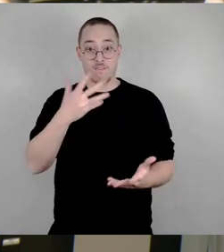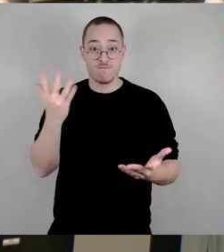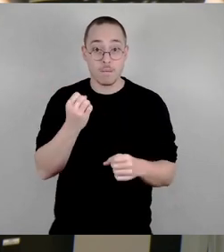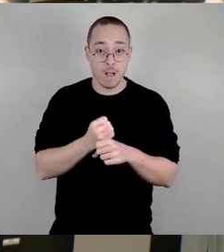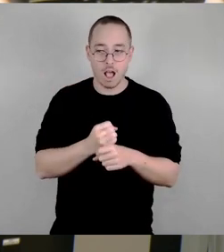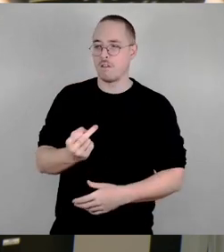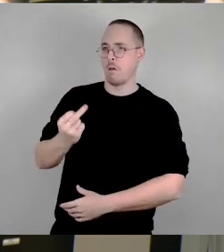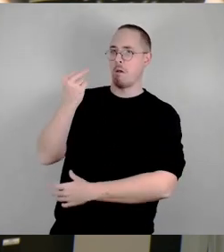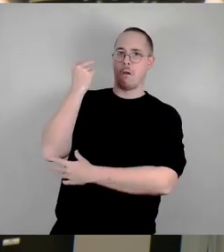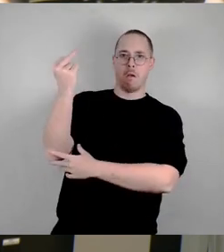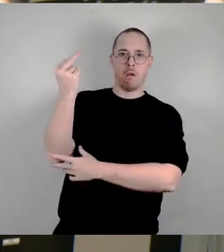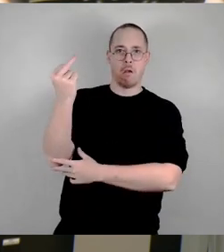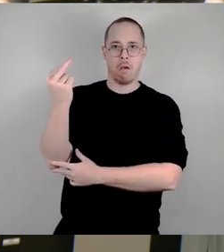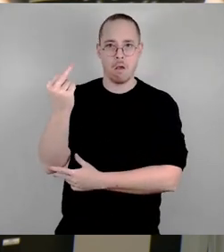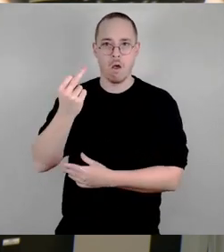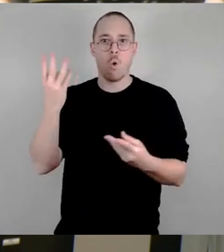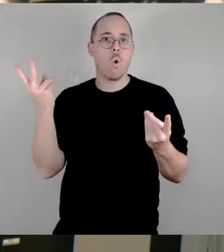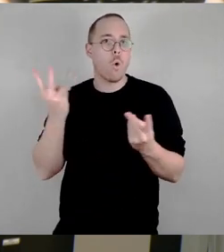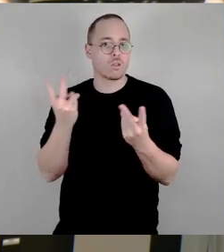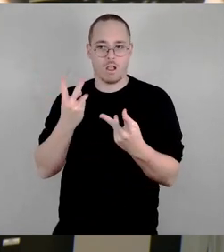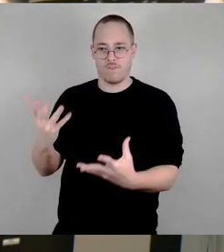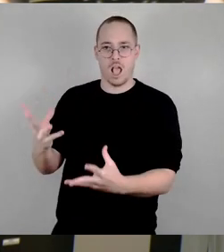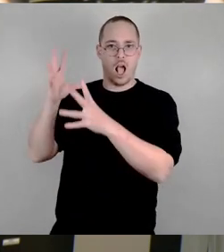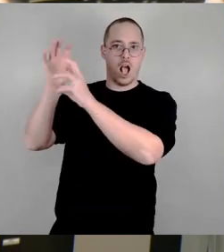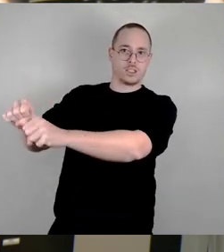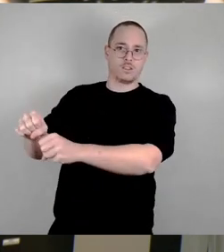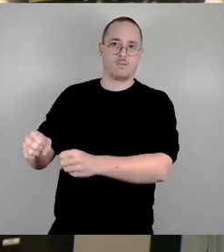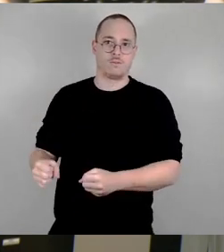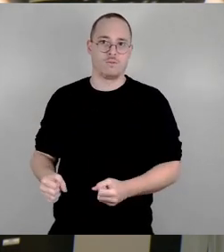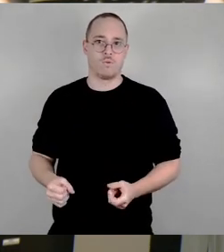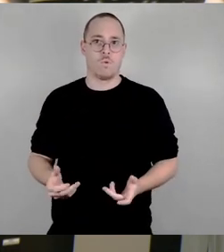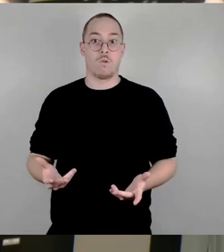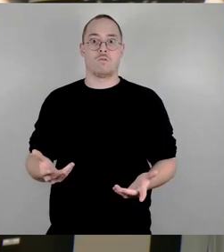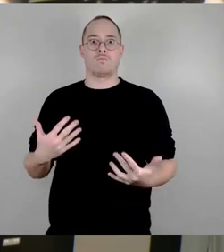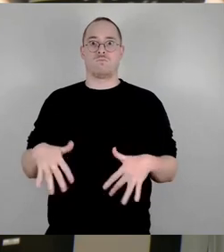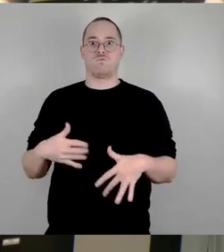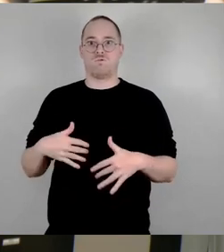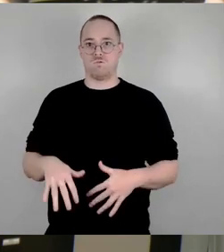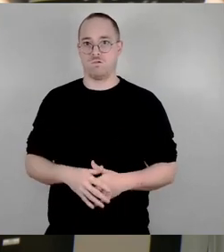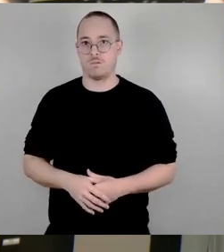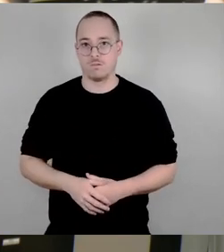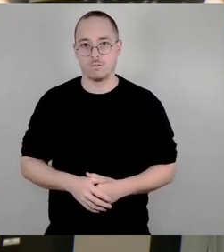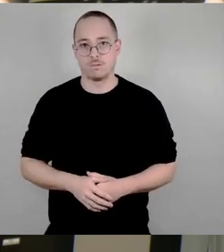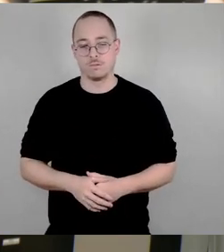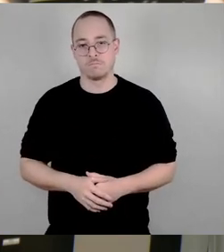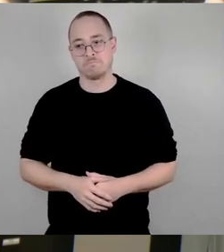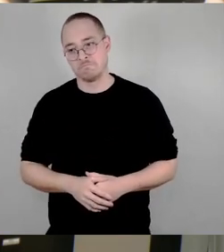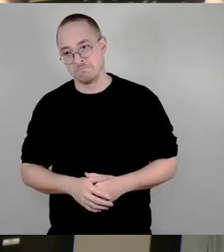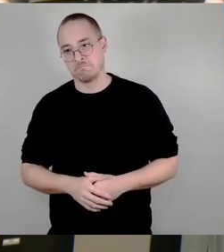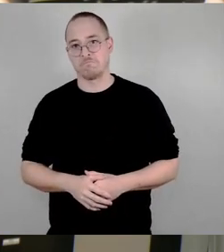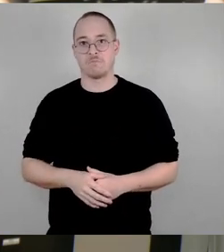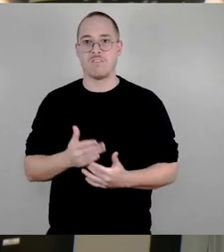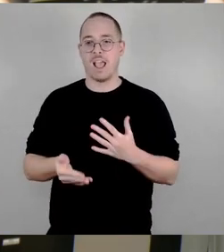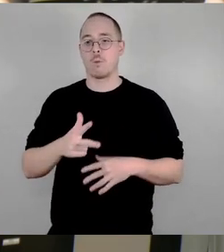Ja, das zu Ihrem Thema, da gehen Sie doch einfach als Bürger hin und reden Sie mit den Leuten. Da muss man sagen, es gibt andere Petitionen, das steht drin,